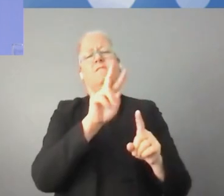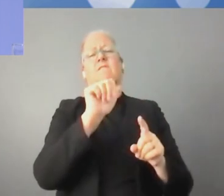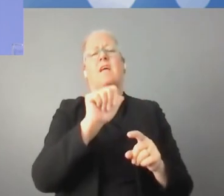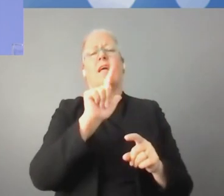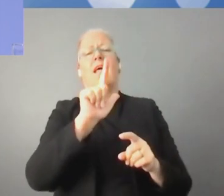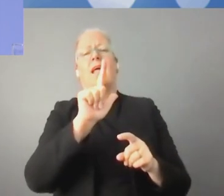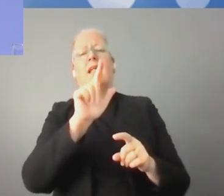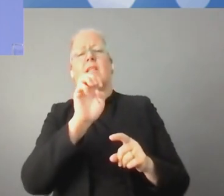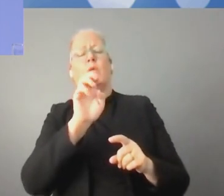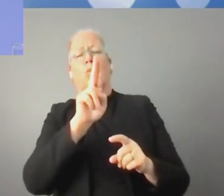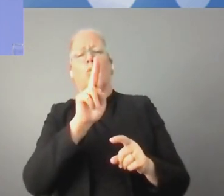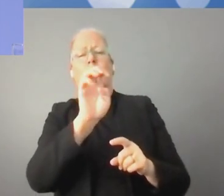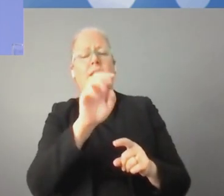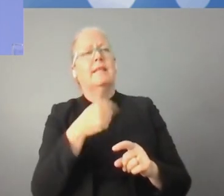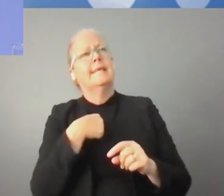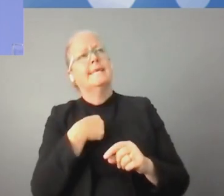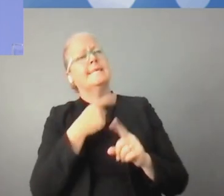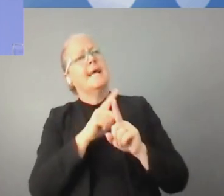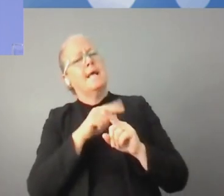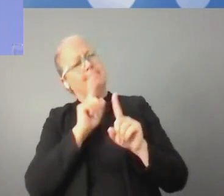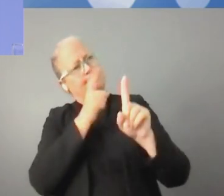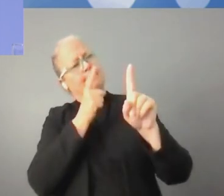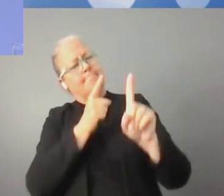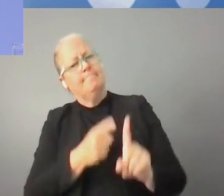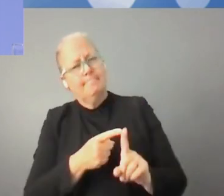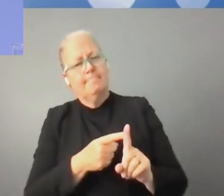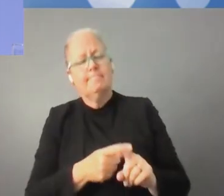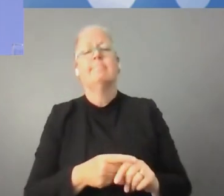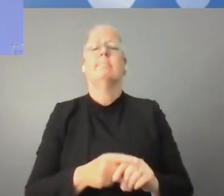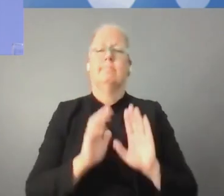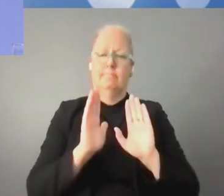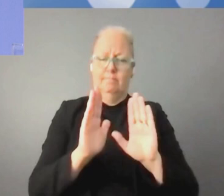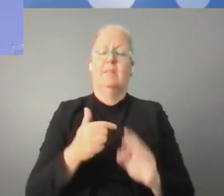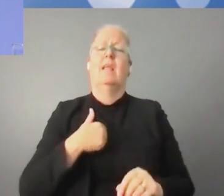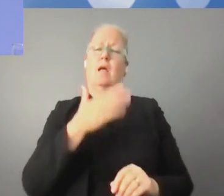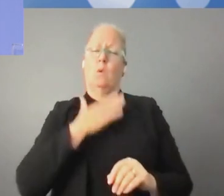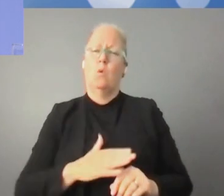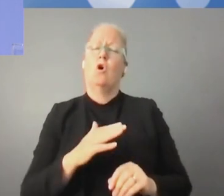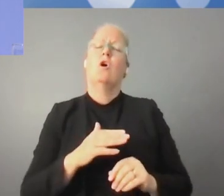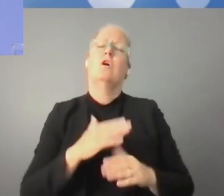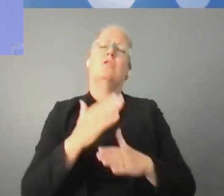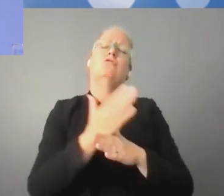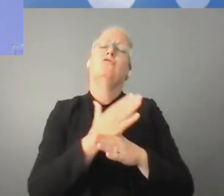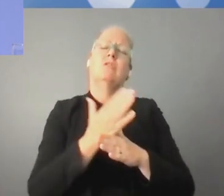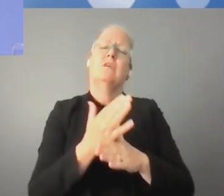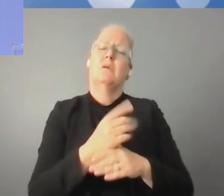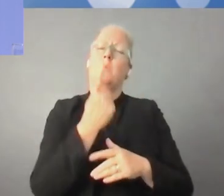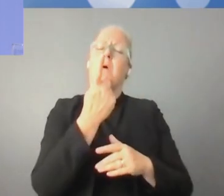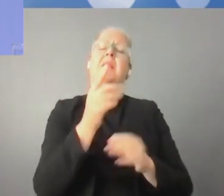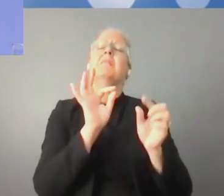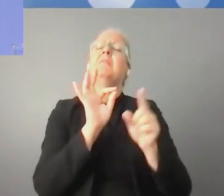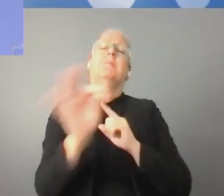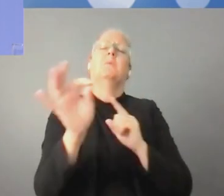على سؤالكم فأتقاسم معكم بفكرة بسيطة. قبل خمسين سنة